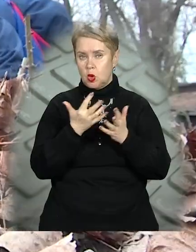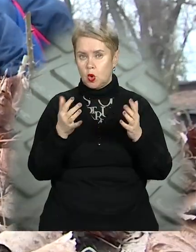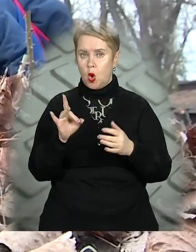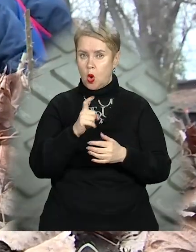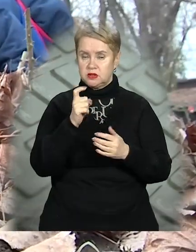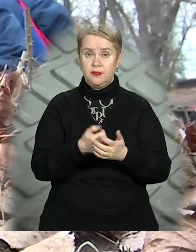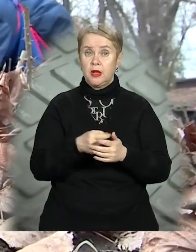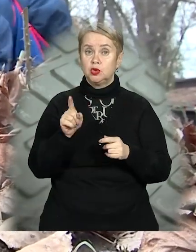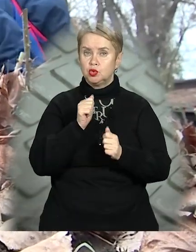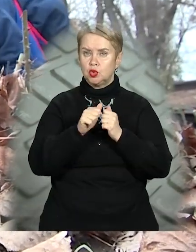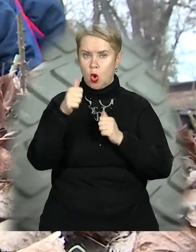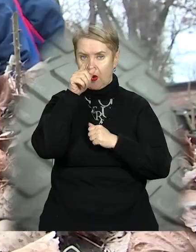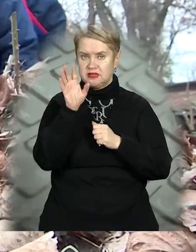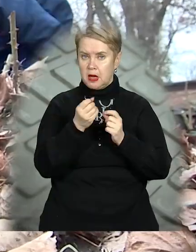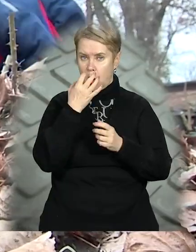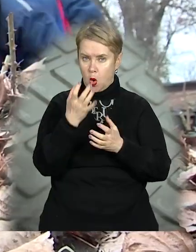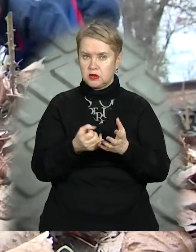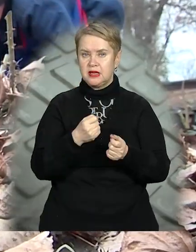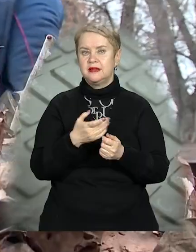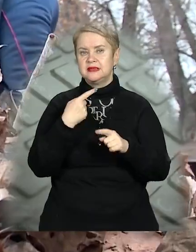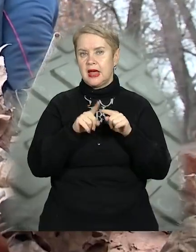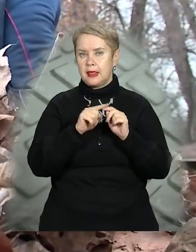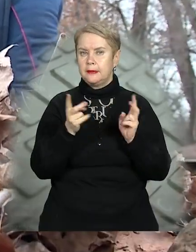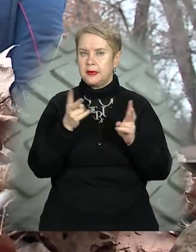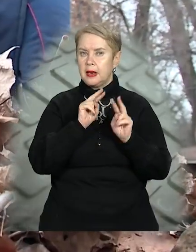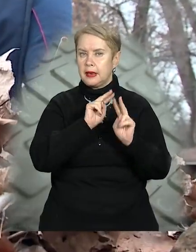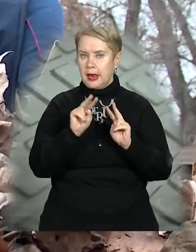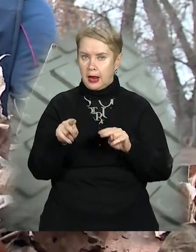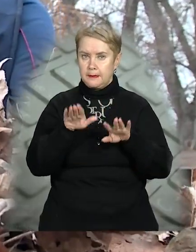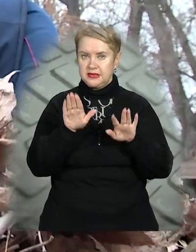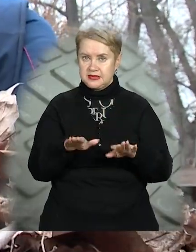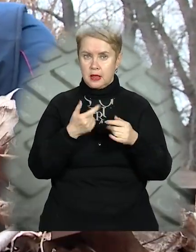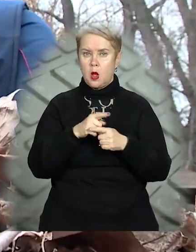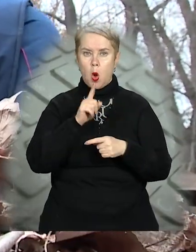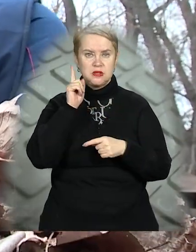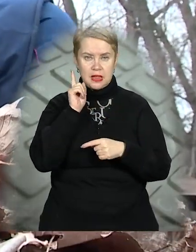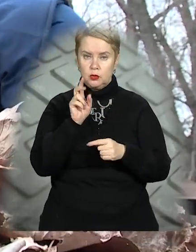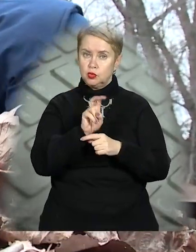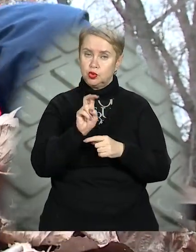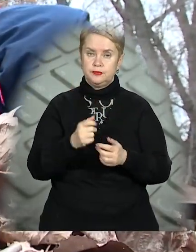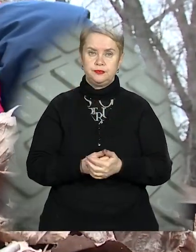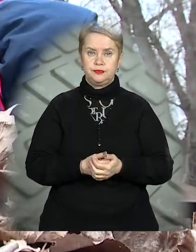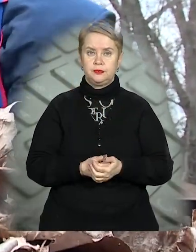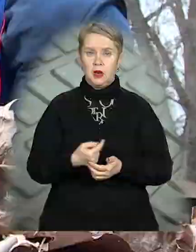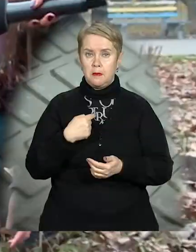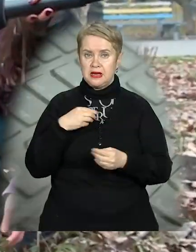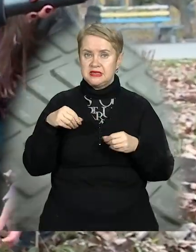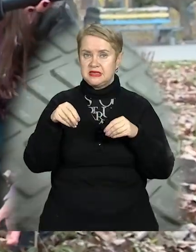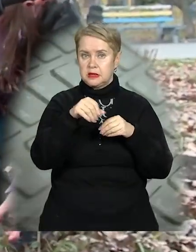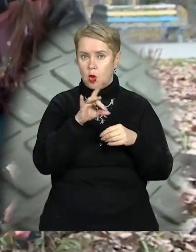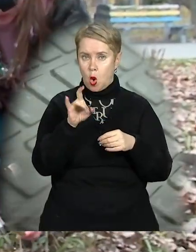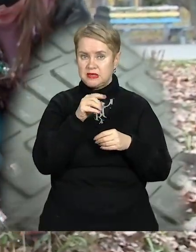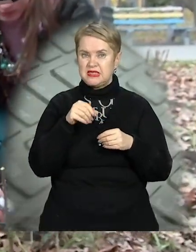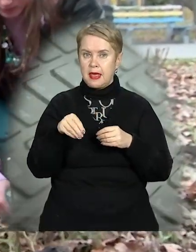роз. Аби щороку всі ці троянди рясноквітнули, за ними пильно наглядають місцеві озеленювачі. Ми засипаємо